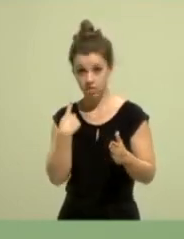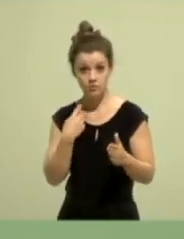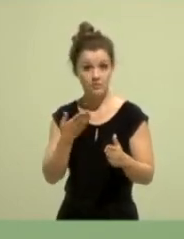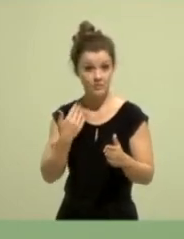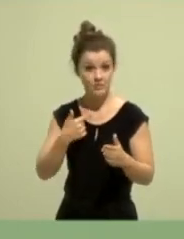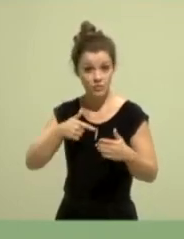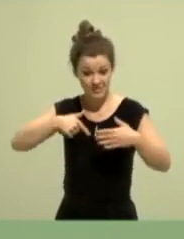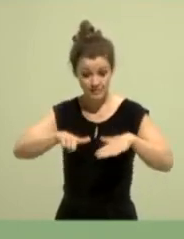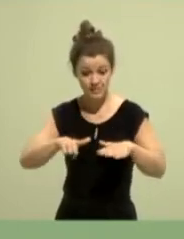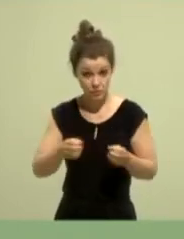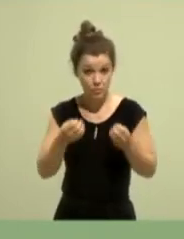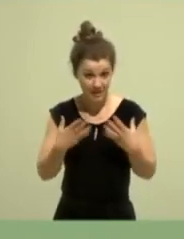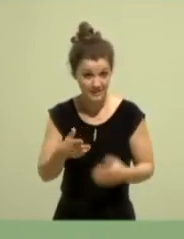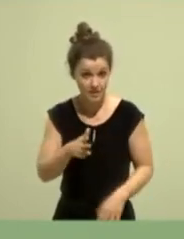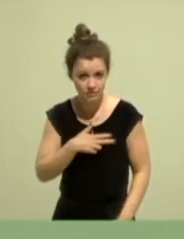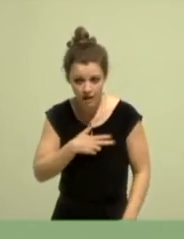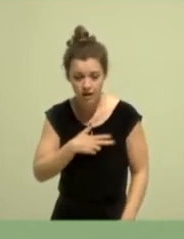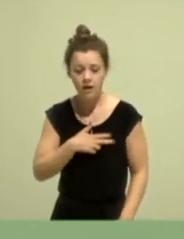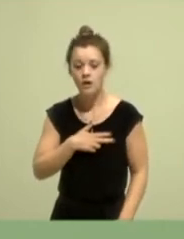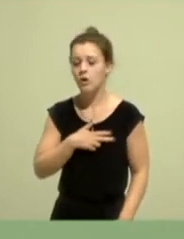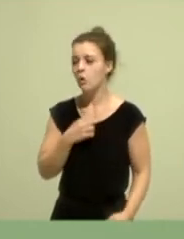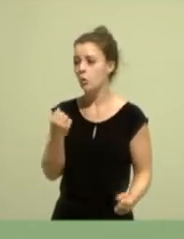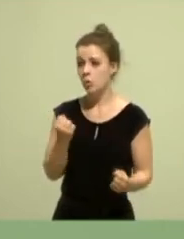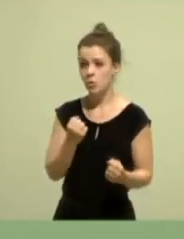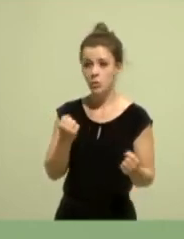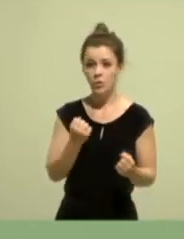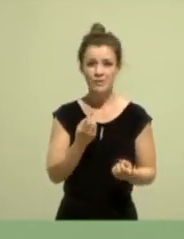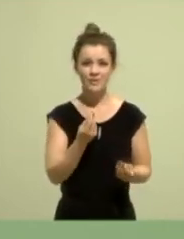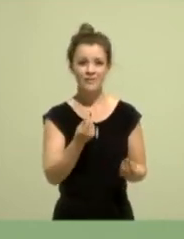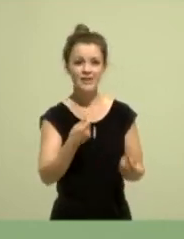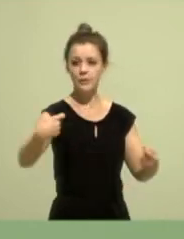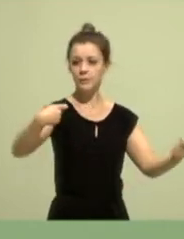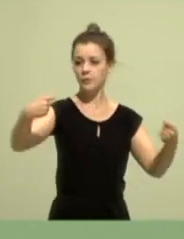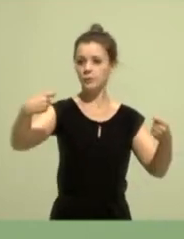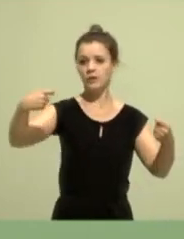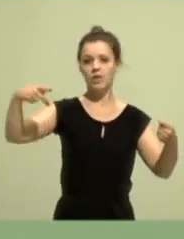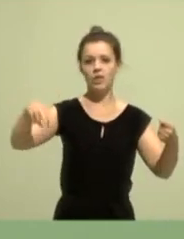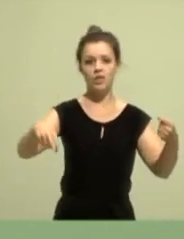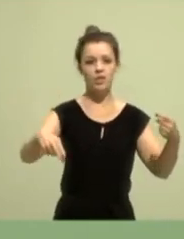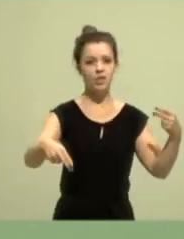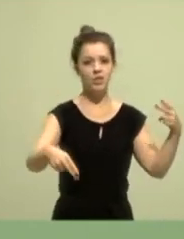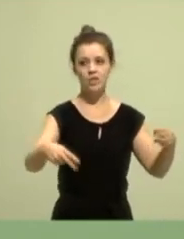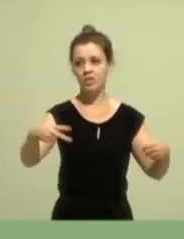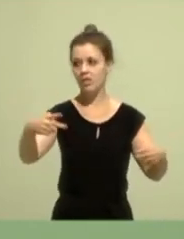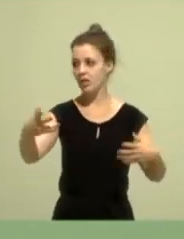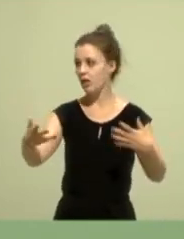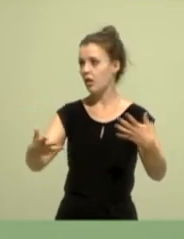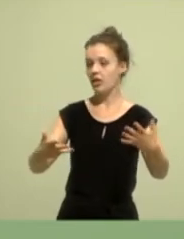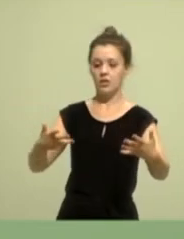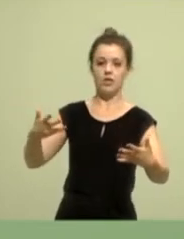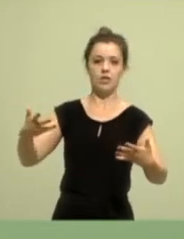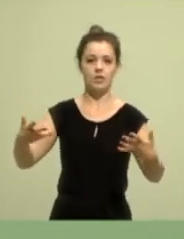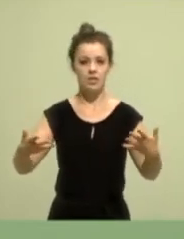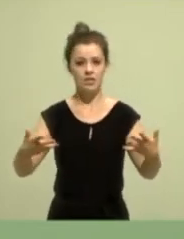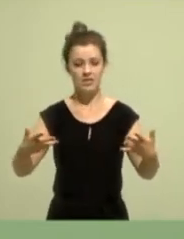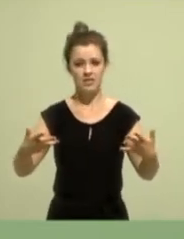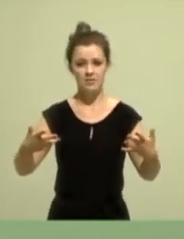eine massive Auswirkung auf finanzielle Zuwendungen. Gleichzeitig aber war klar, dass wir richtig viel und